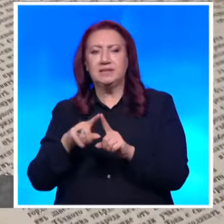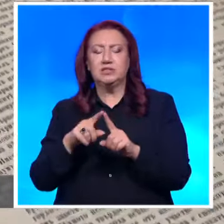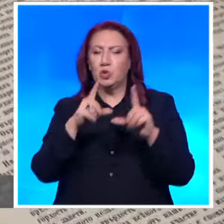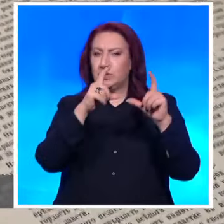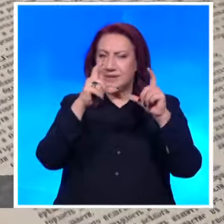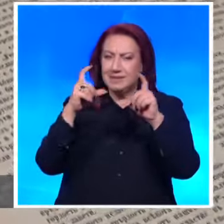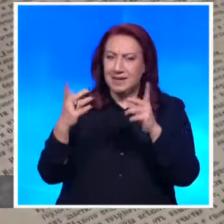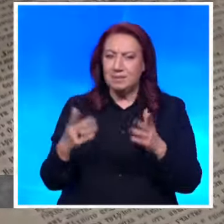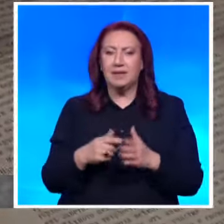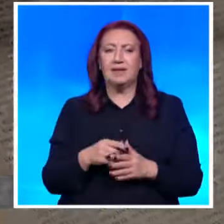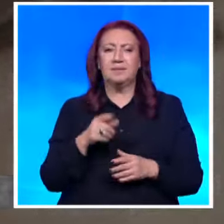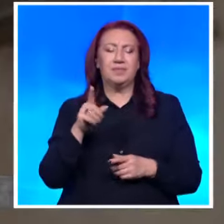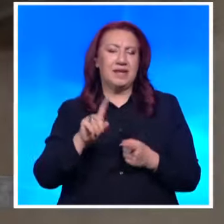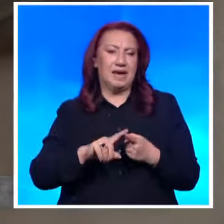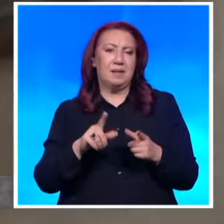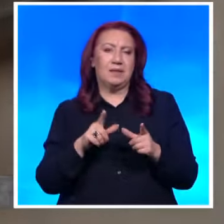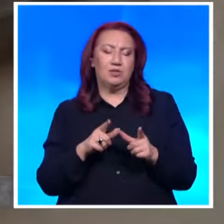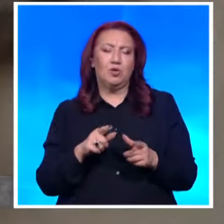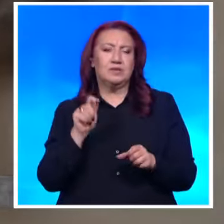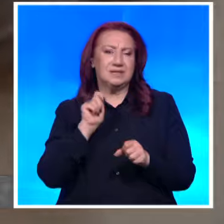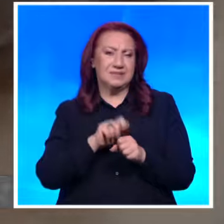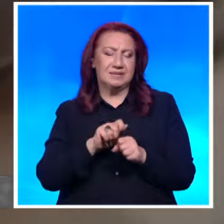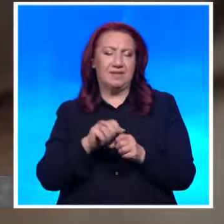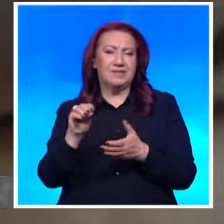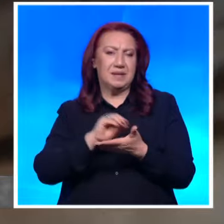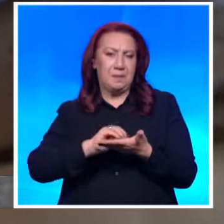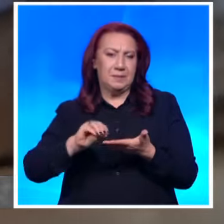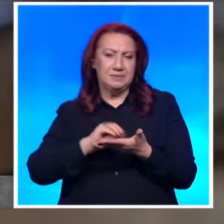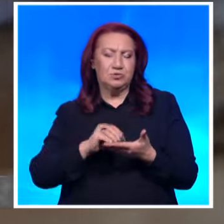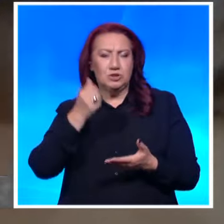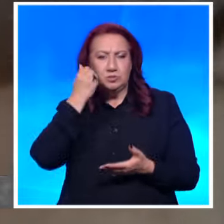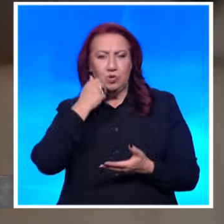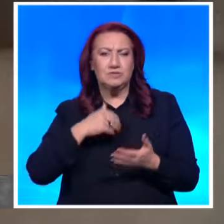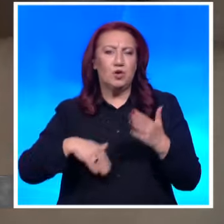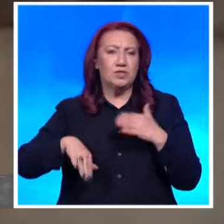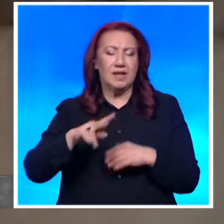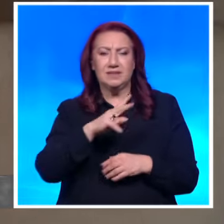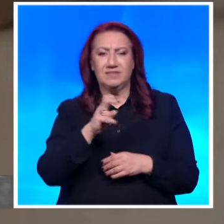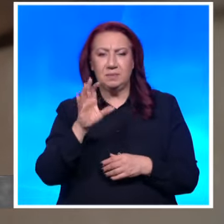Братята създават писменост, използвана и до днес от над 250 милиона души по света.